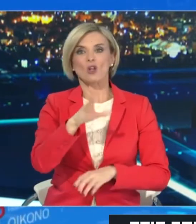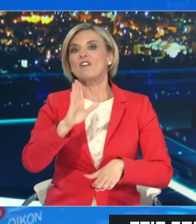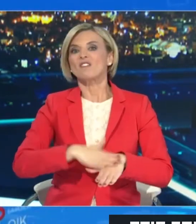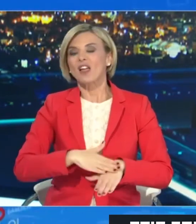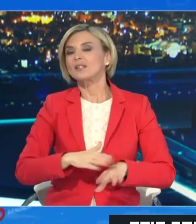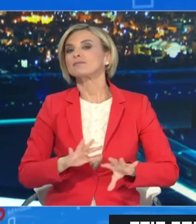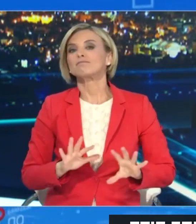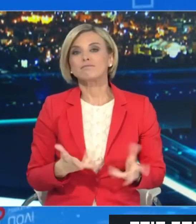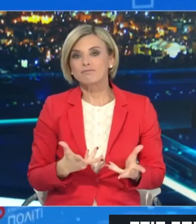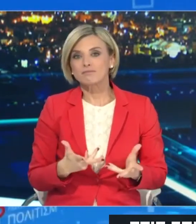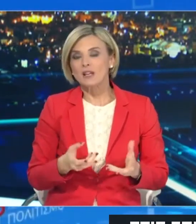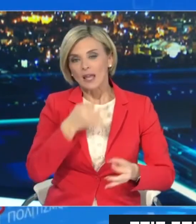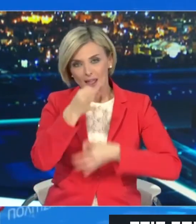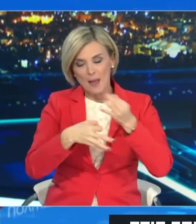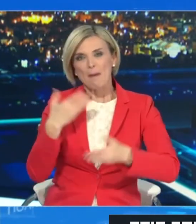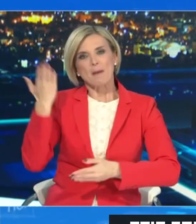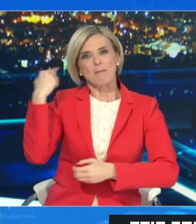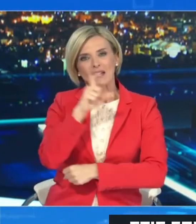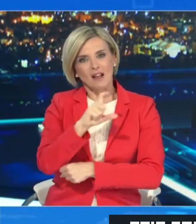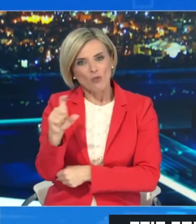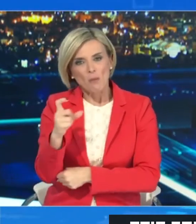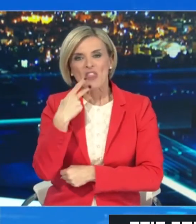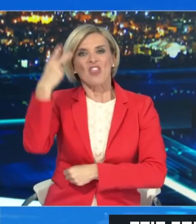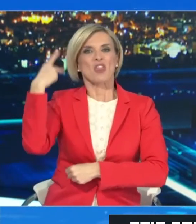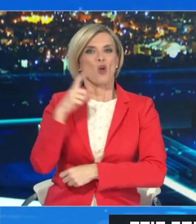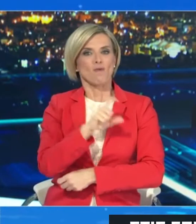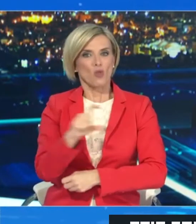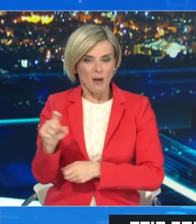όλες αυτές τις εβδομάδες, αυτού του lockdown,